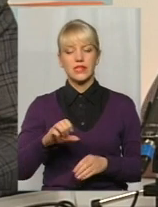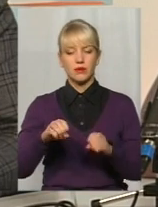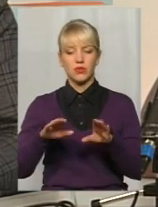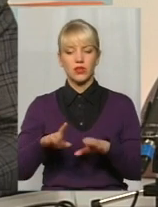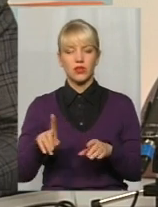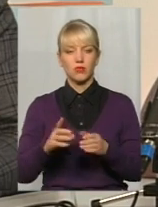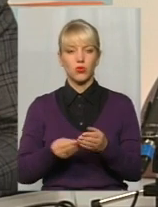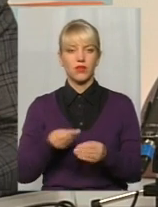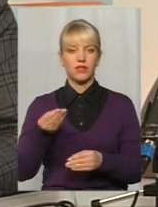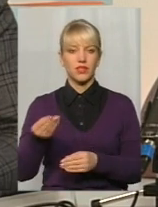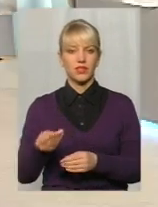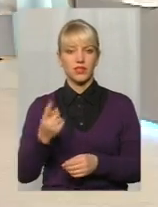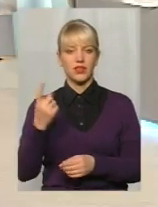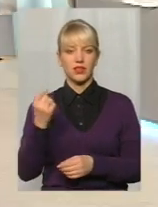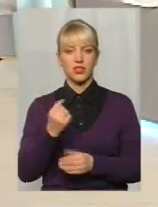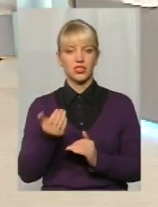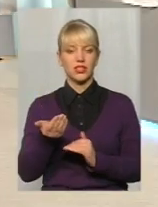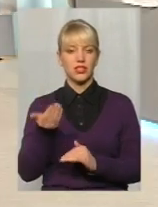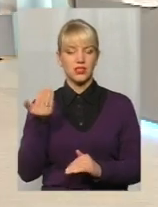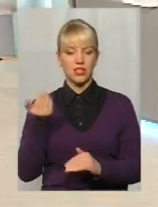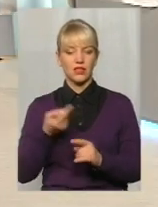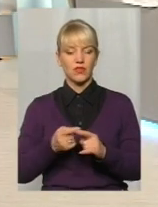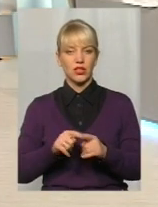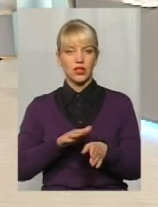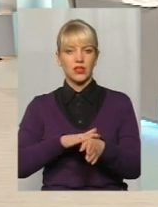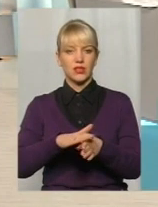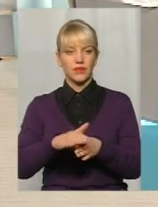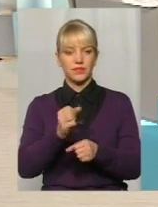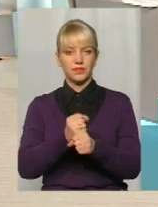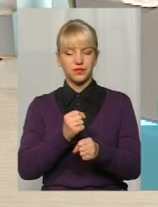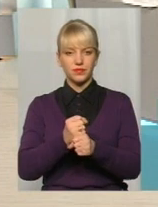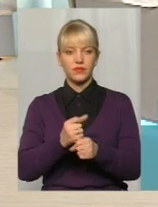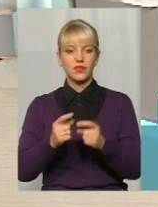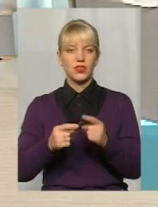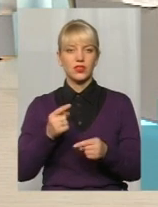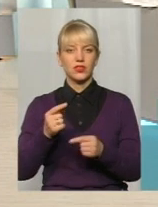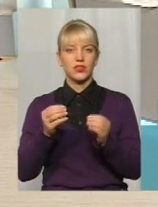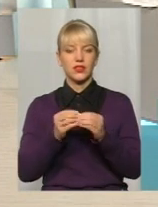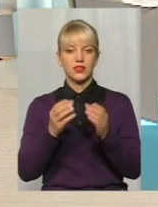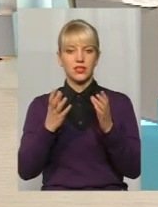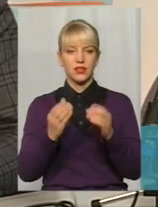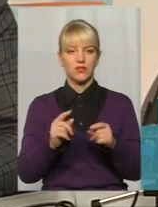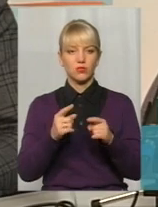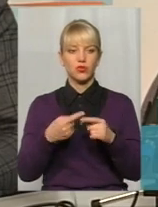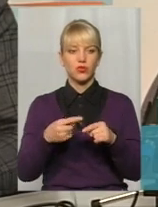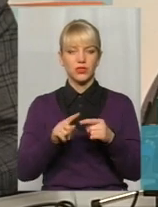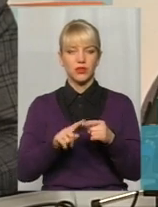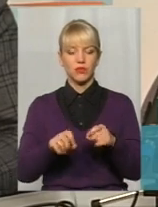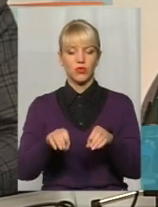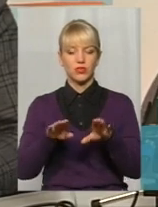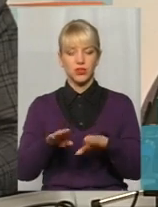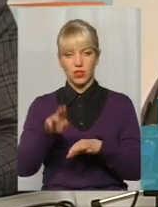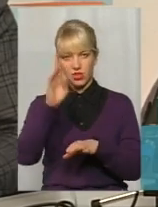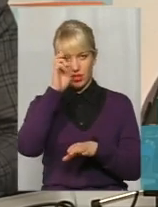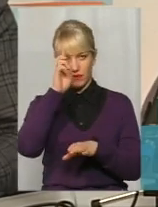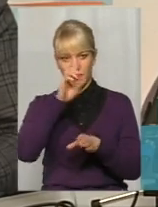винесені, наприклад, тиждень назад, вони набувають чинності через 10 днів, тому що ми ці постанови, тобто державні виконавці,